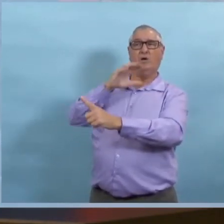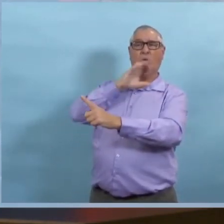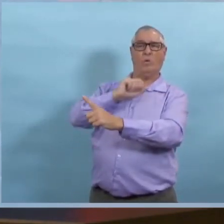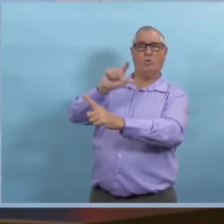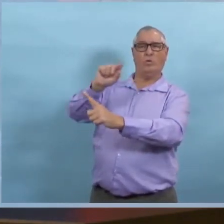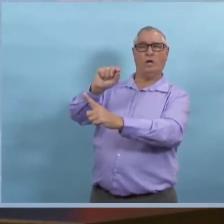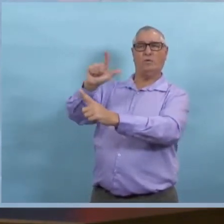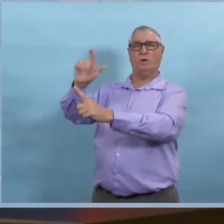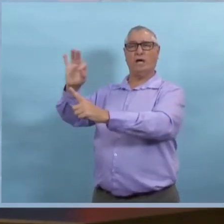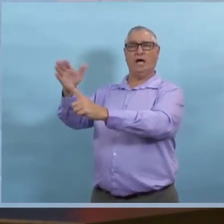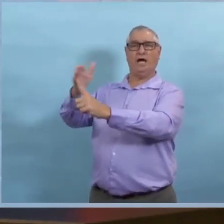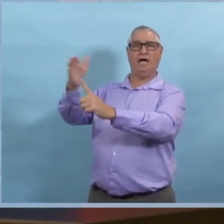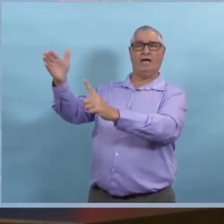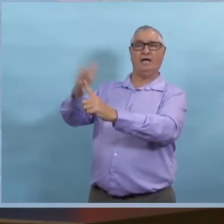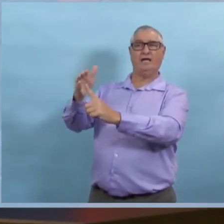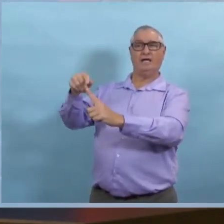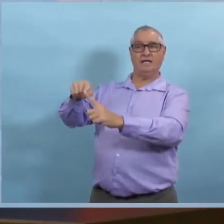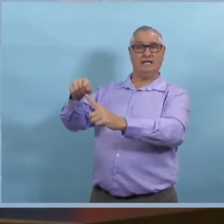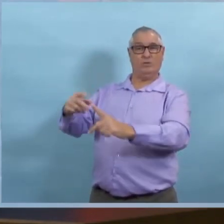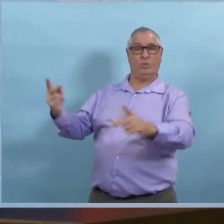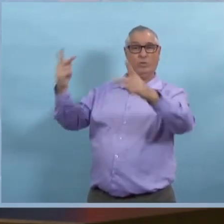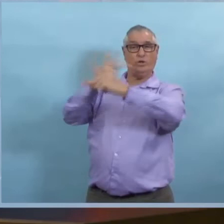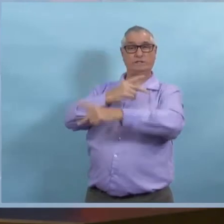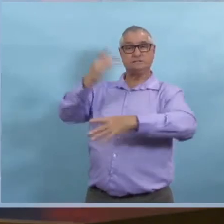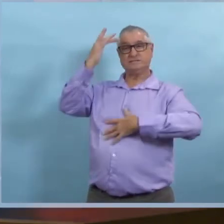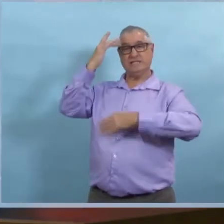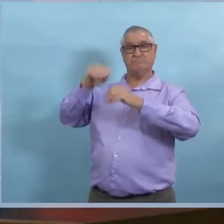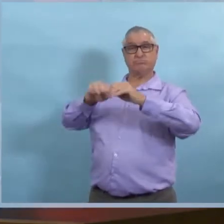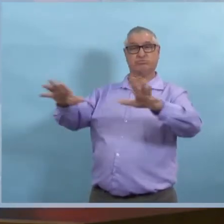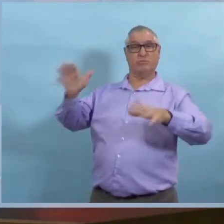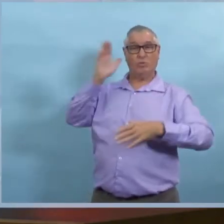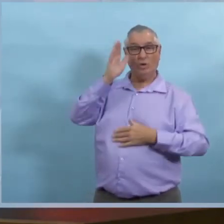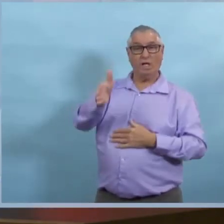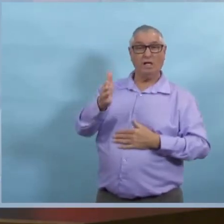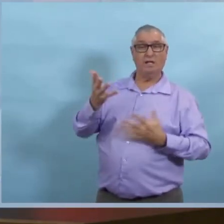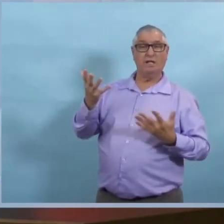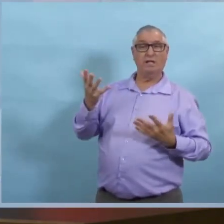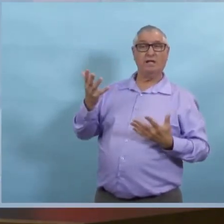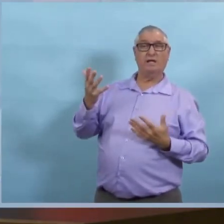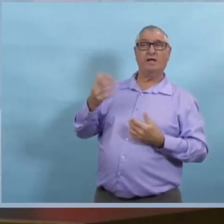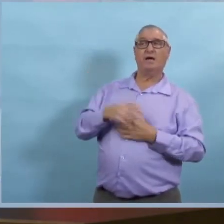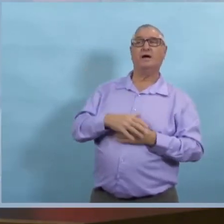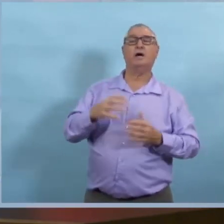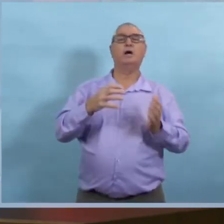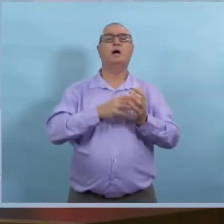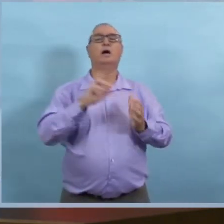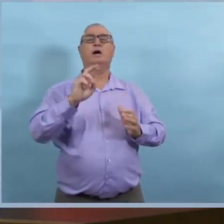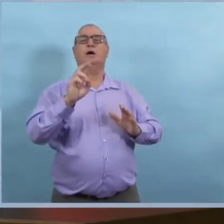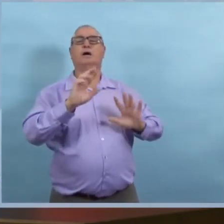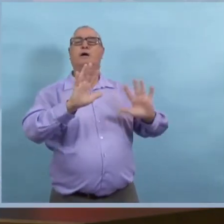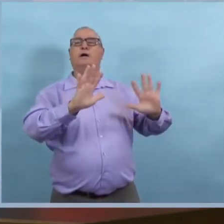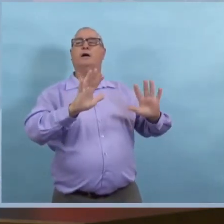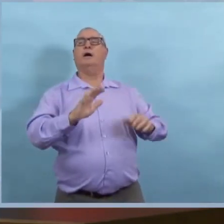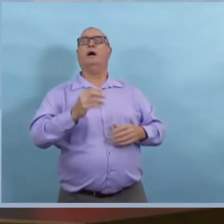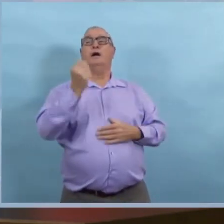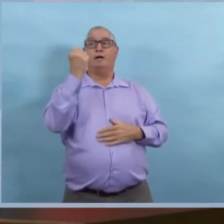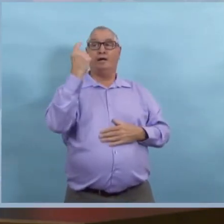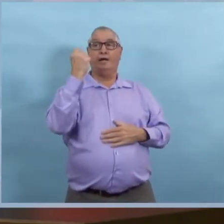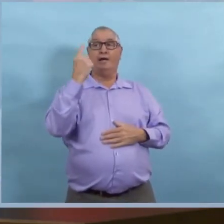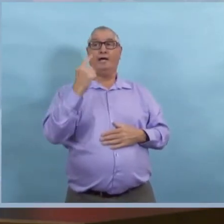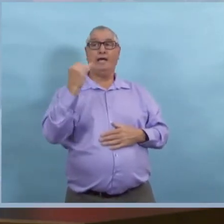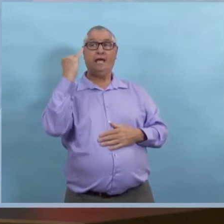chiffres ou ça a des répercussions? Non, je ne pense pas que ça,'est vraiment le problème ici. d'après ce qu'on a vu,